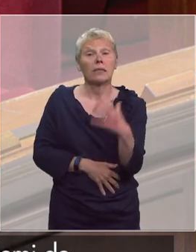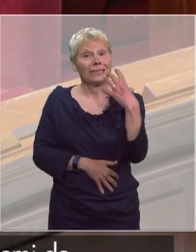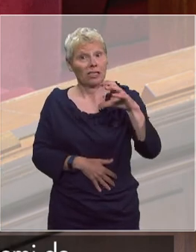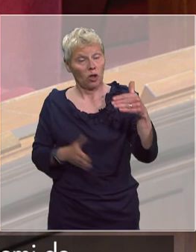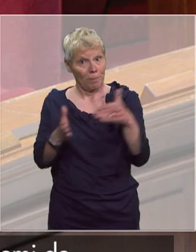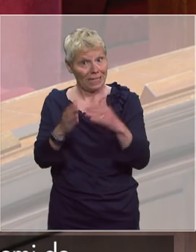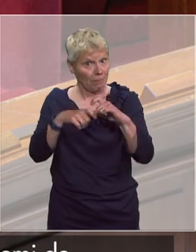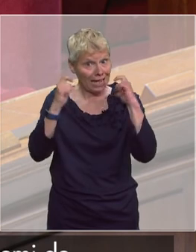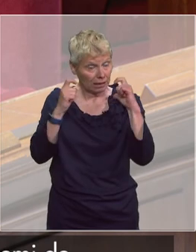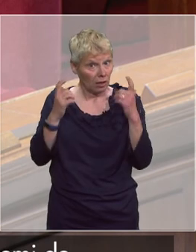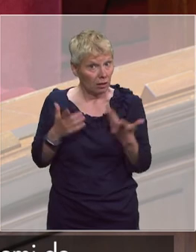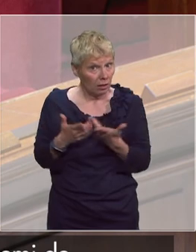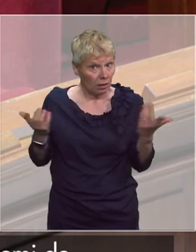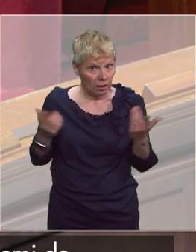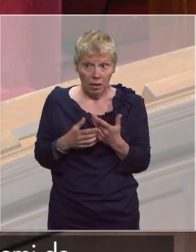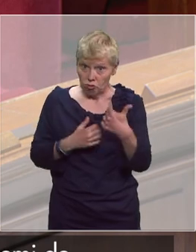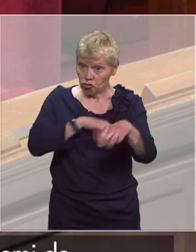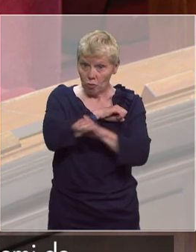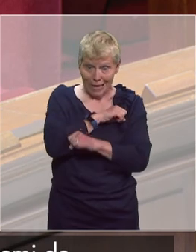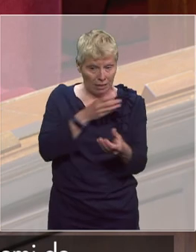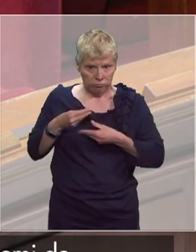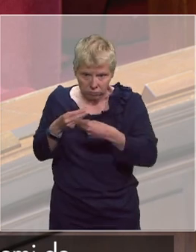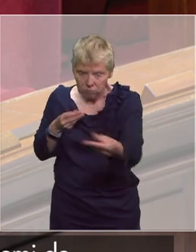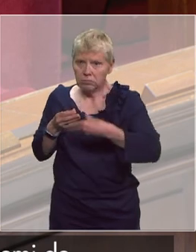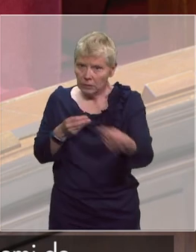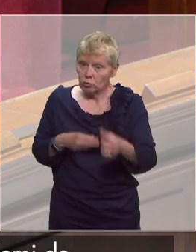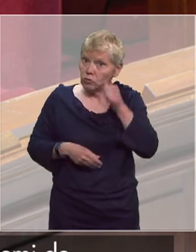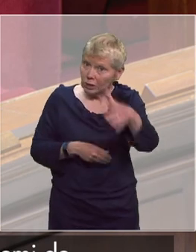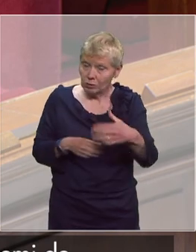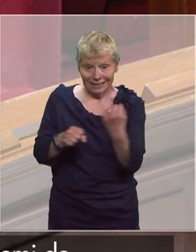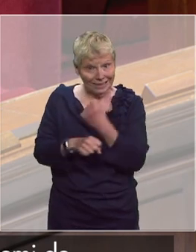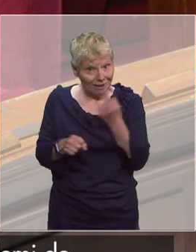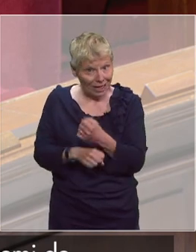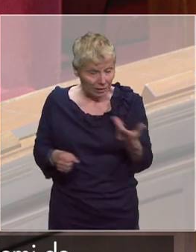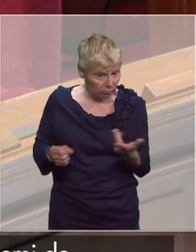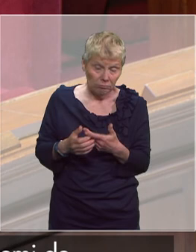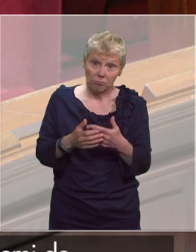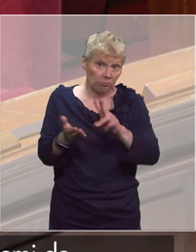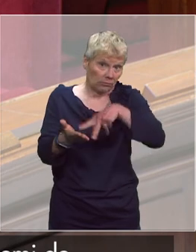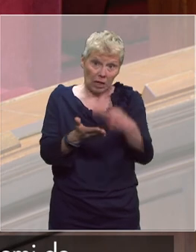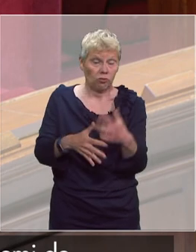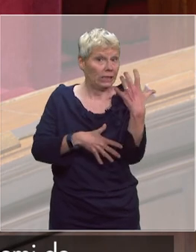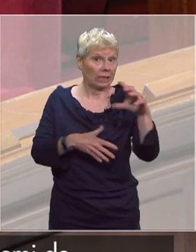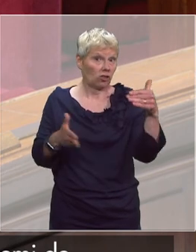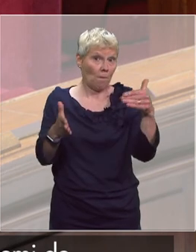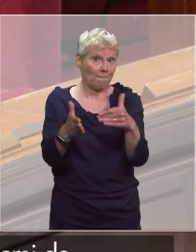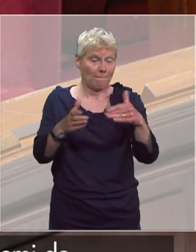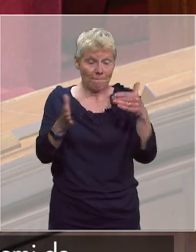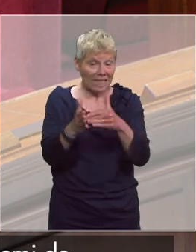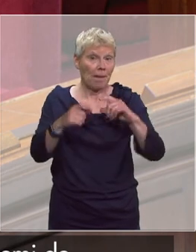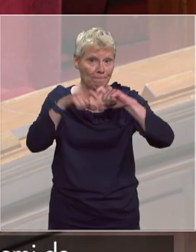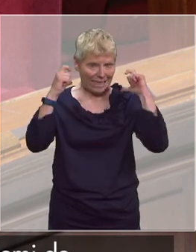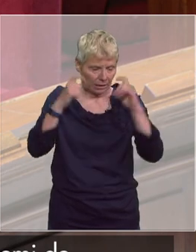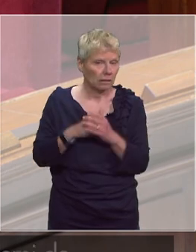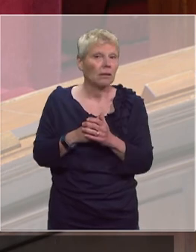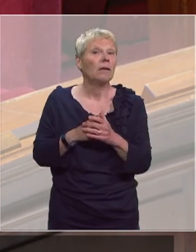masques que nous délivrons, que nous déstockons par semaine pour chaque journée travaillée. C'est-à-dire qu ont l'équivalent de 500 000 masques. La logistique, monsieur Coquerel, ne vous